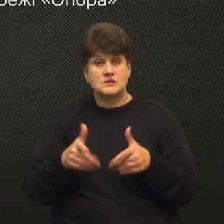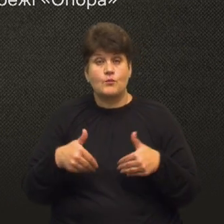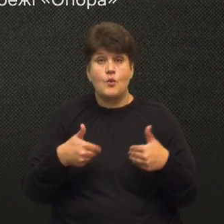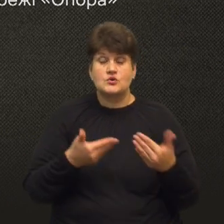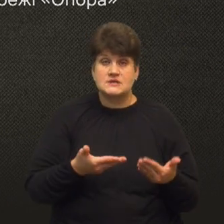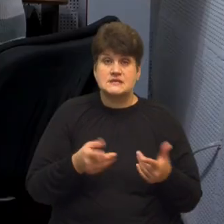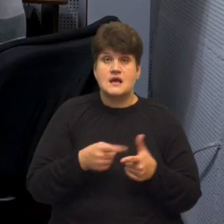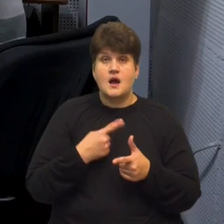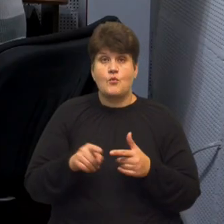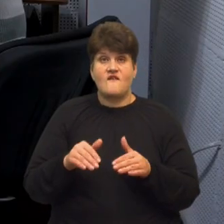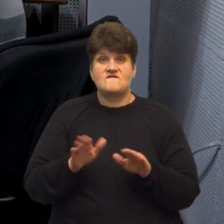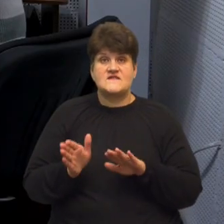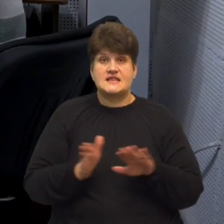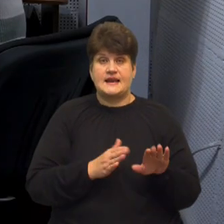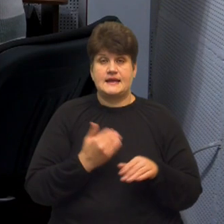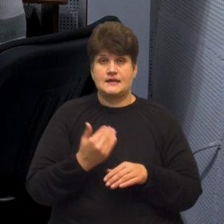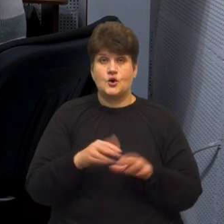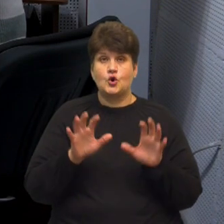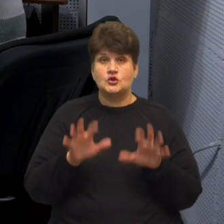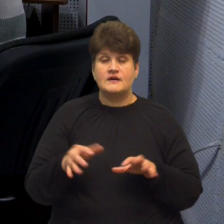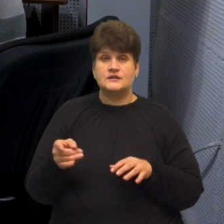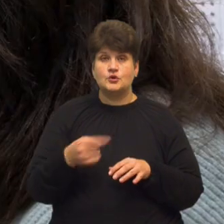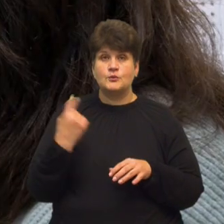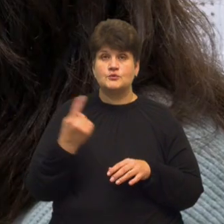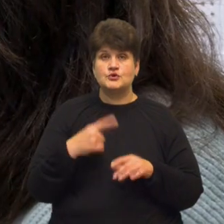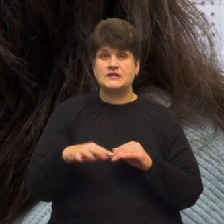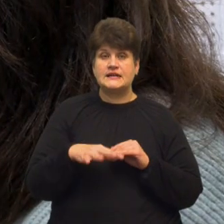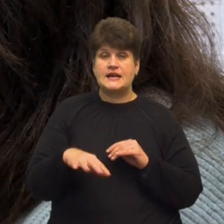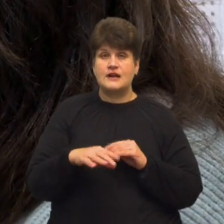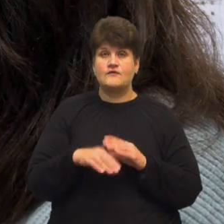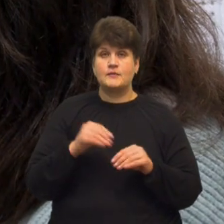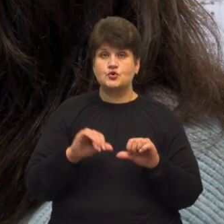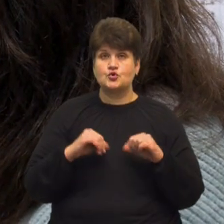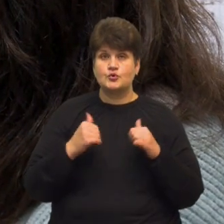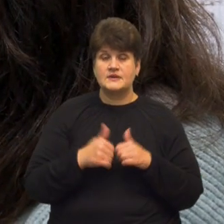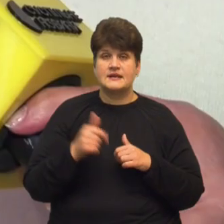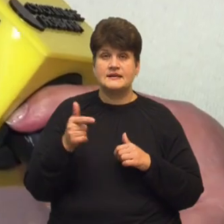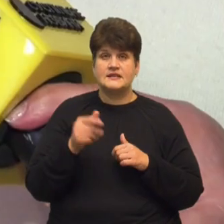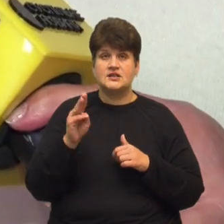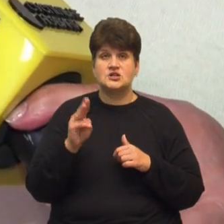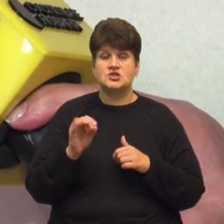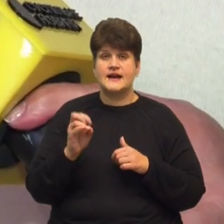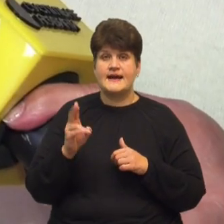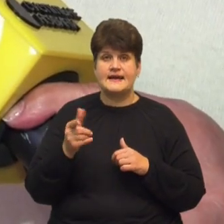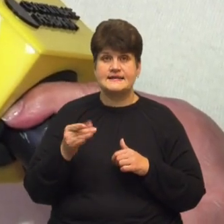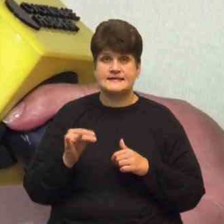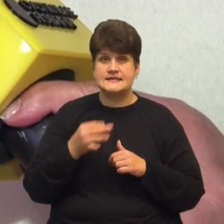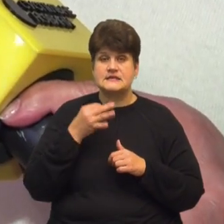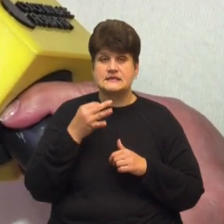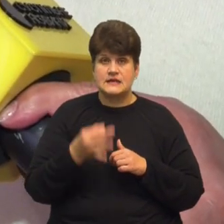або відхиляє її. Голова Тернопільської обласної територіальної виборчої комісії Галина Щегельська телефоном розповіла,